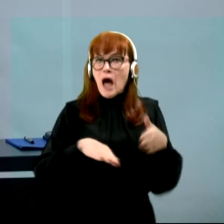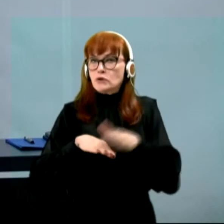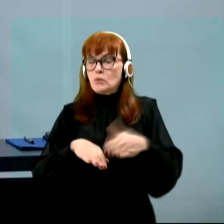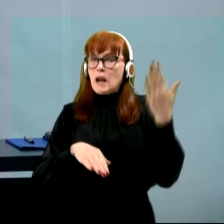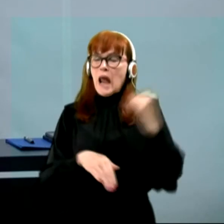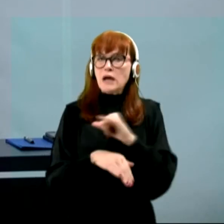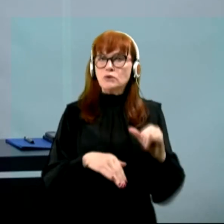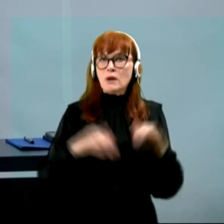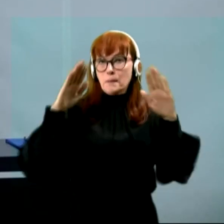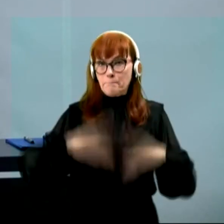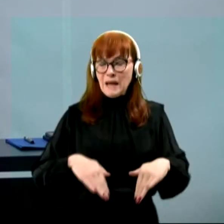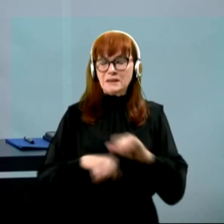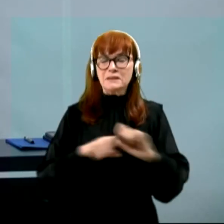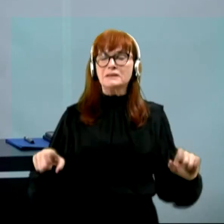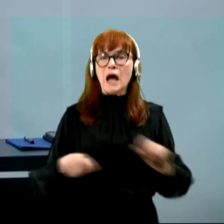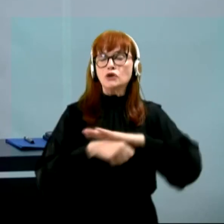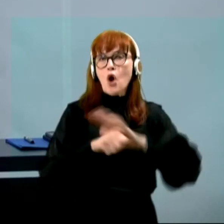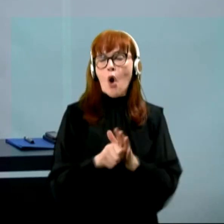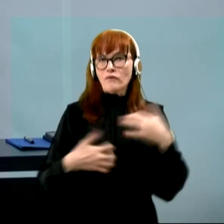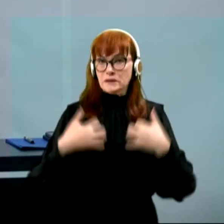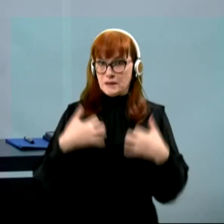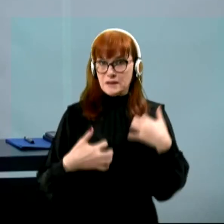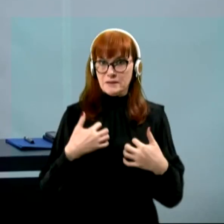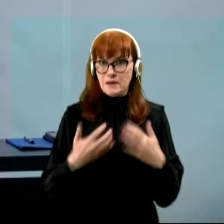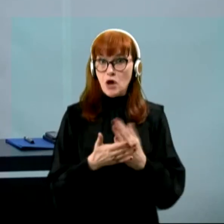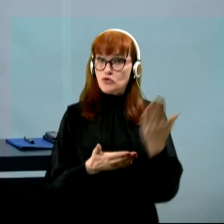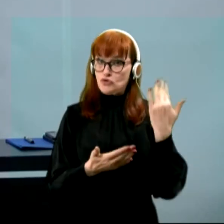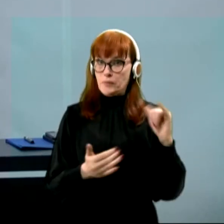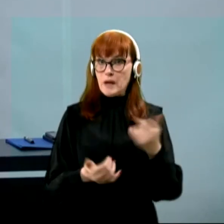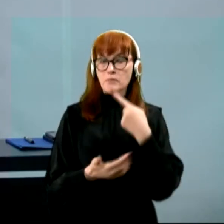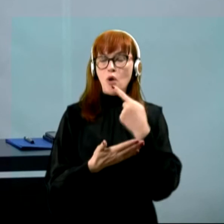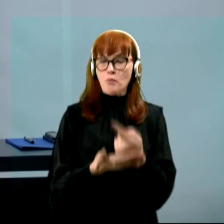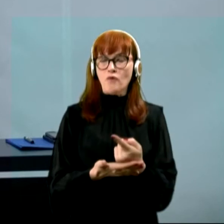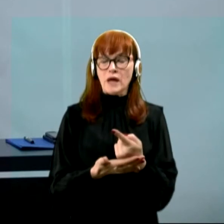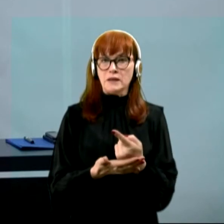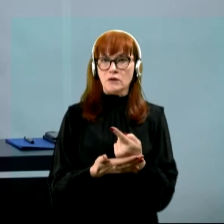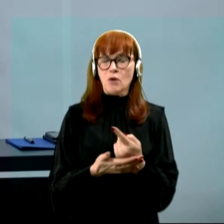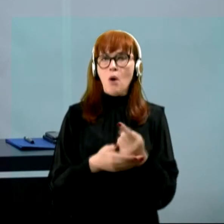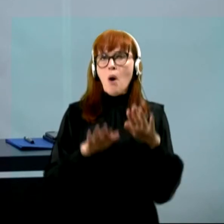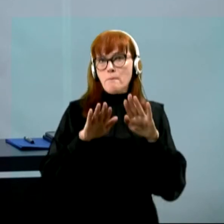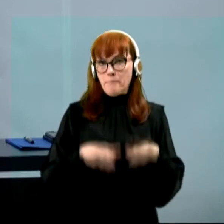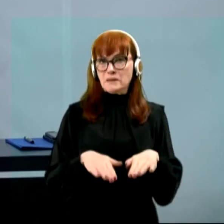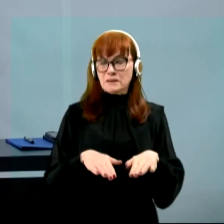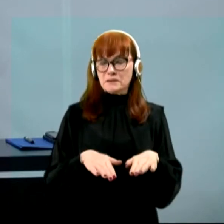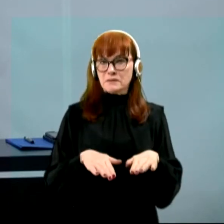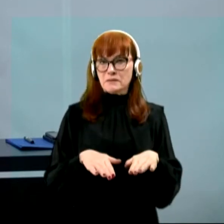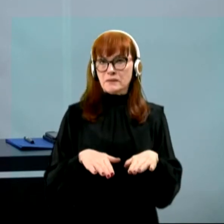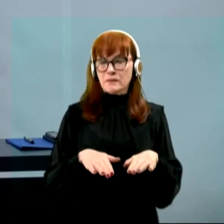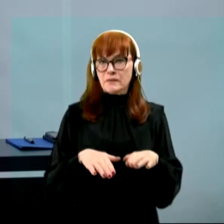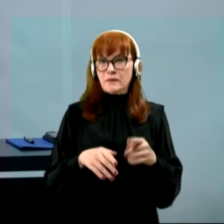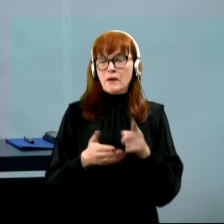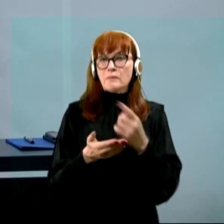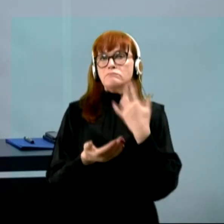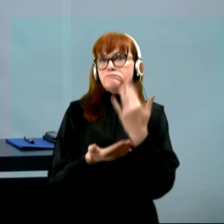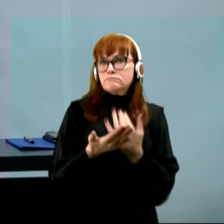padec zaradi covid krize. Že prej je bilo povedano, da je padec po prognozah